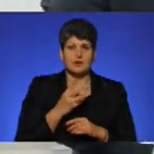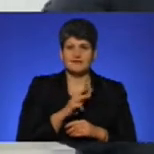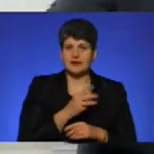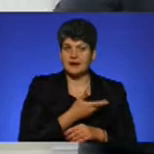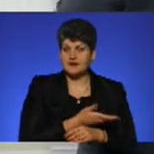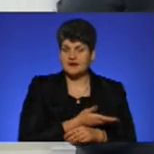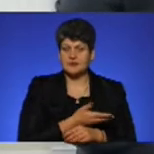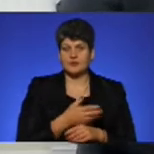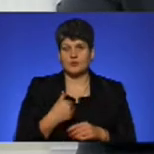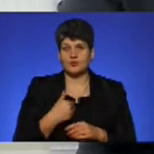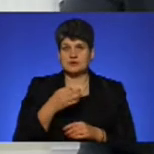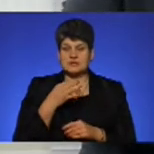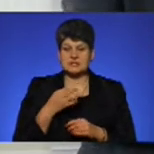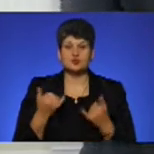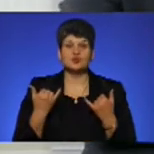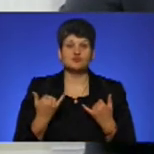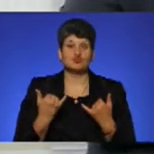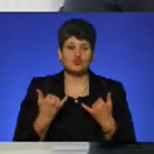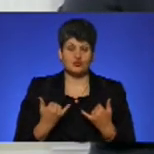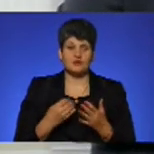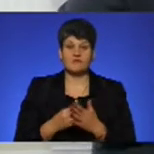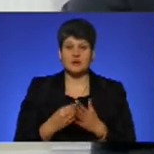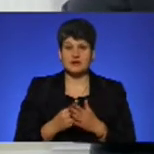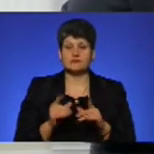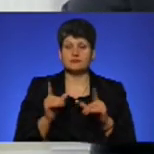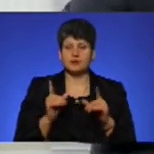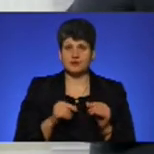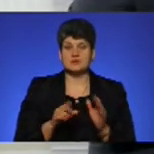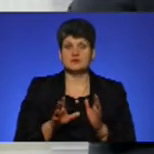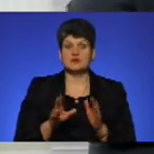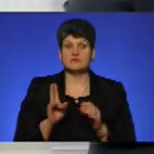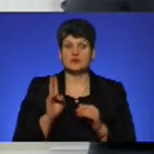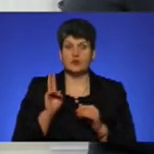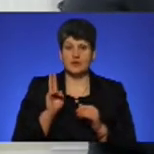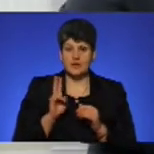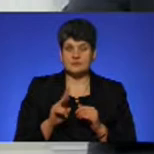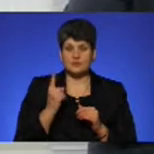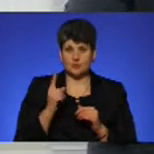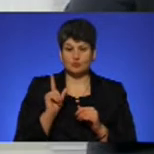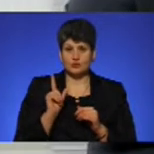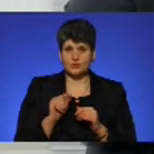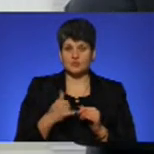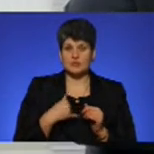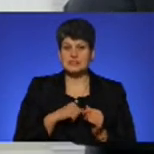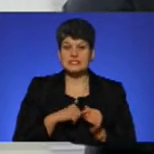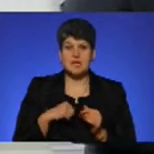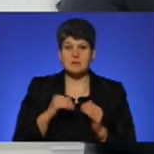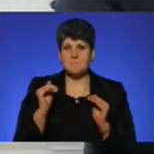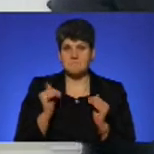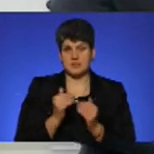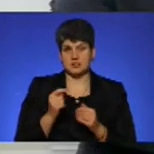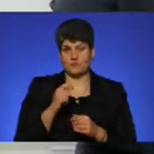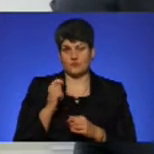і так далі. До речі, хочу сказати, що сьогодні вартість проїзду в електротранспорті за одну поїздку у нас найменша в Україні.